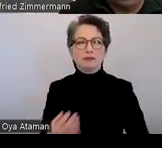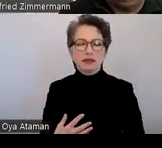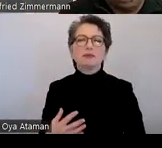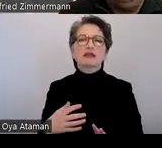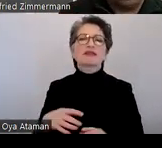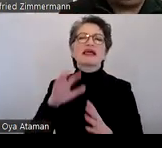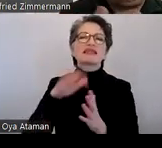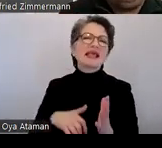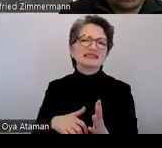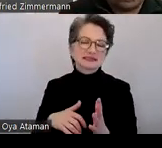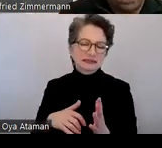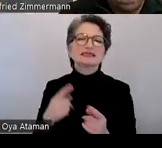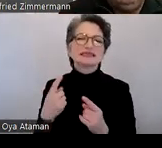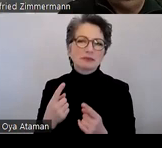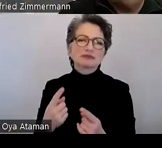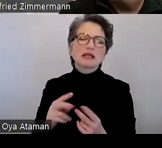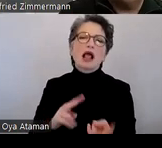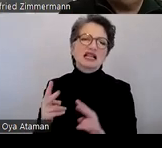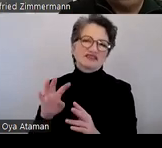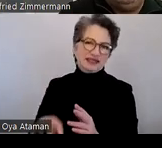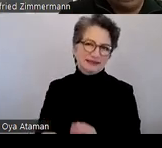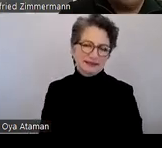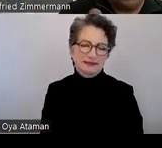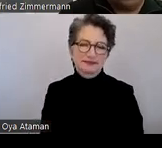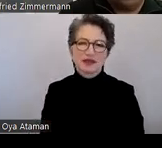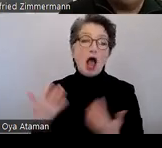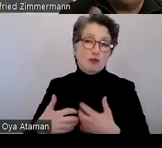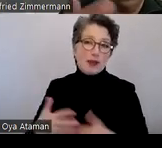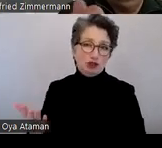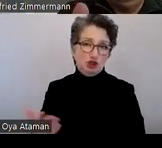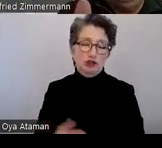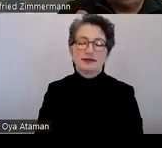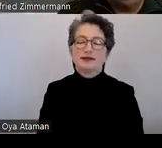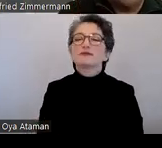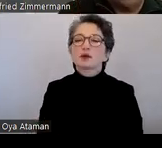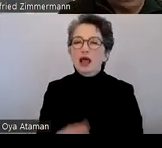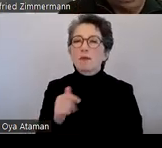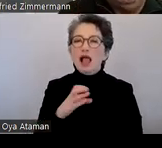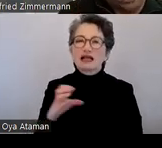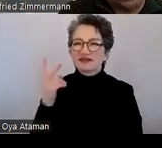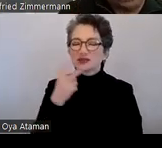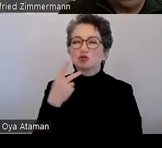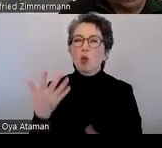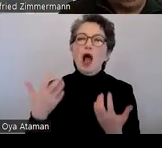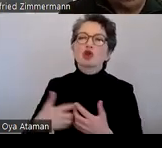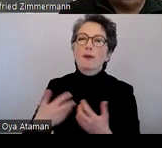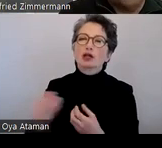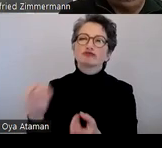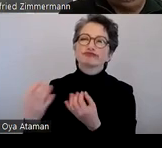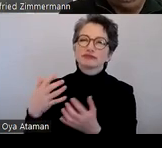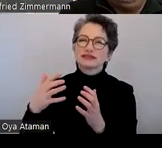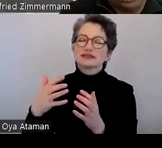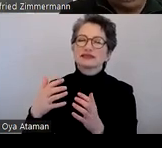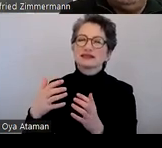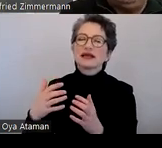Alternativtext. Und hier das Pack versucht, solche automatisch generierten